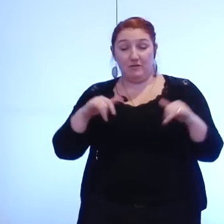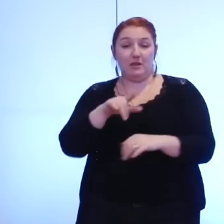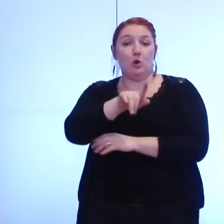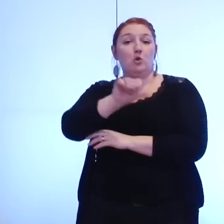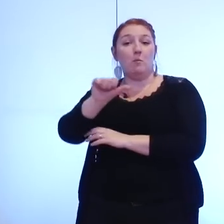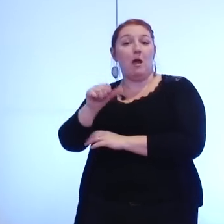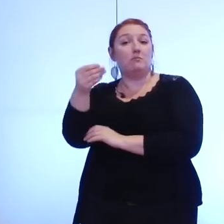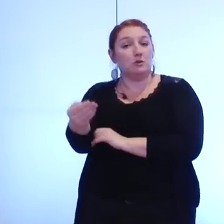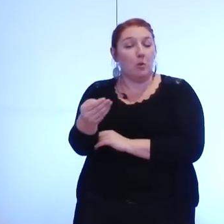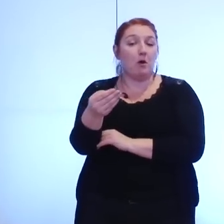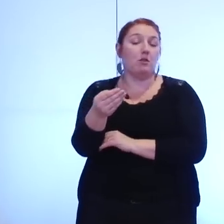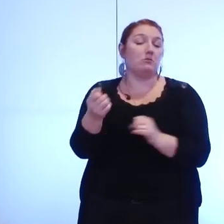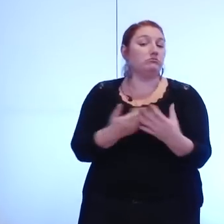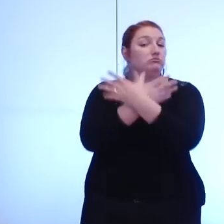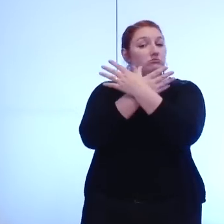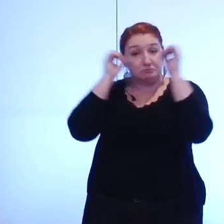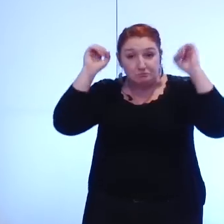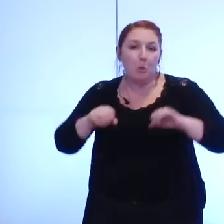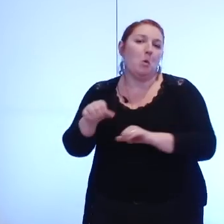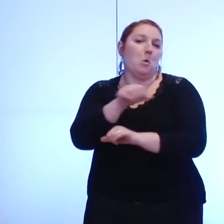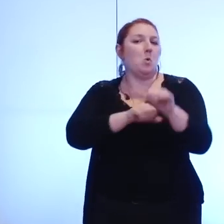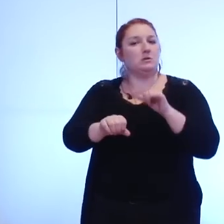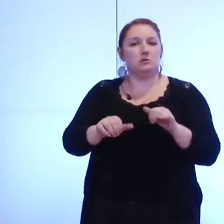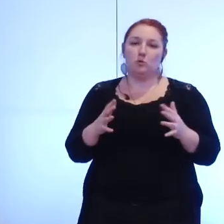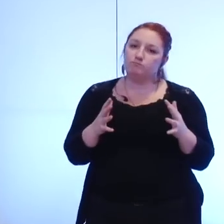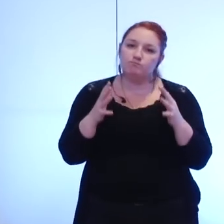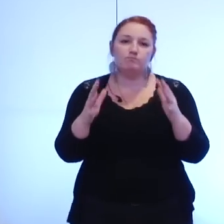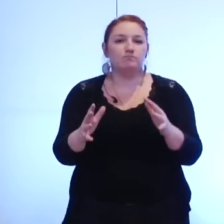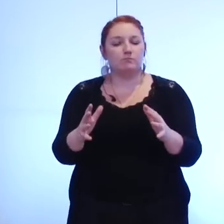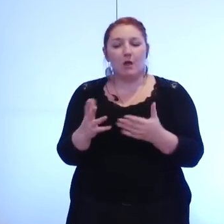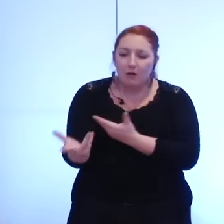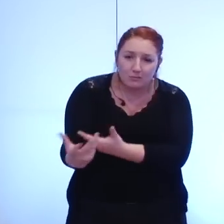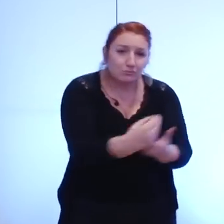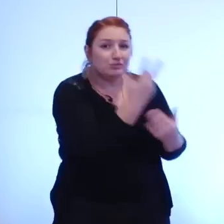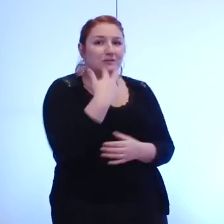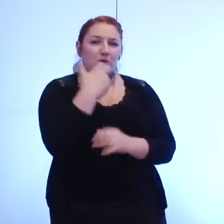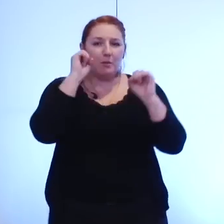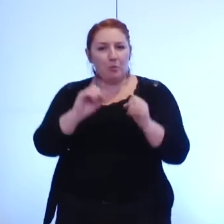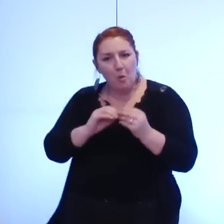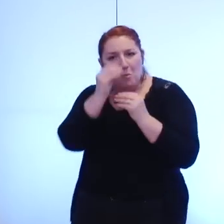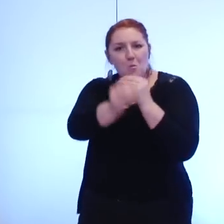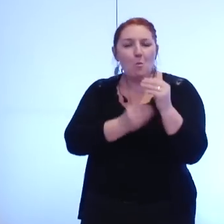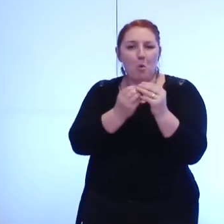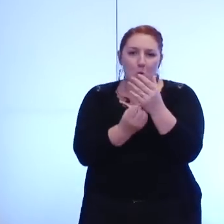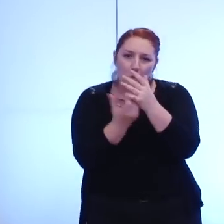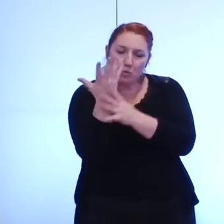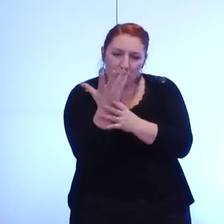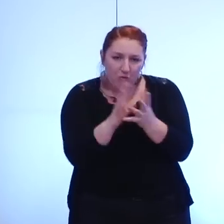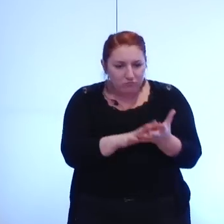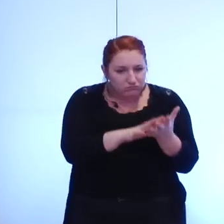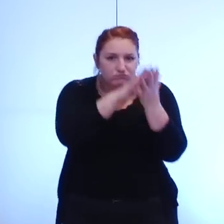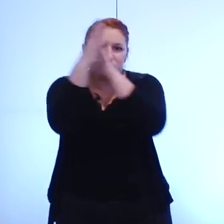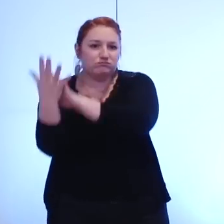s'en donne les moyens et avec l'appui de ses citoyens poser les jalons de la transition vers un monde nouveau et vers un modèle de société qui fédère au lieu d'opposer